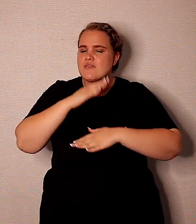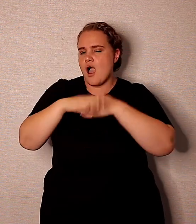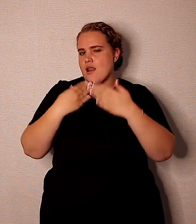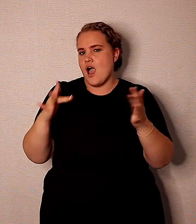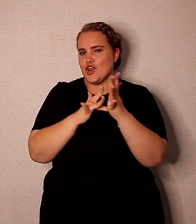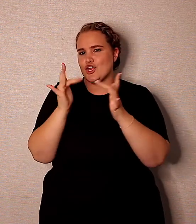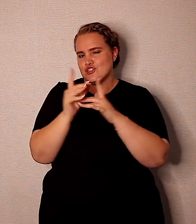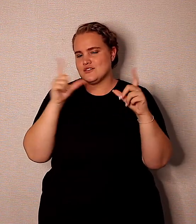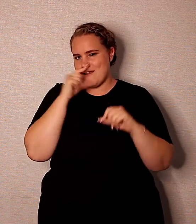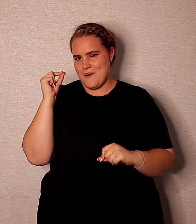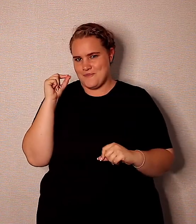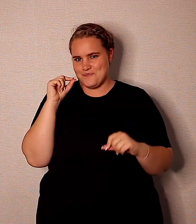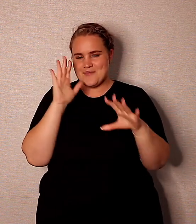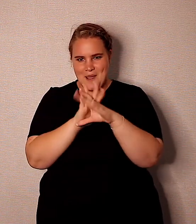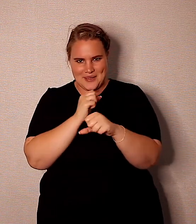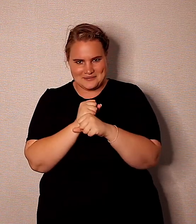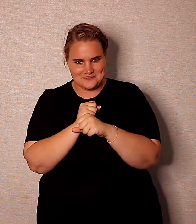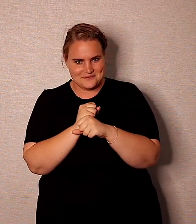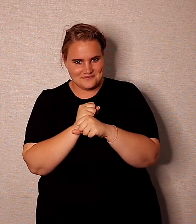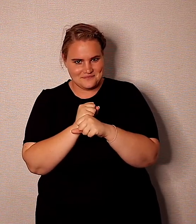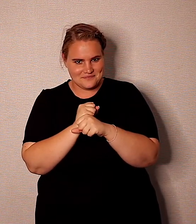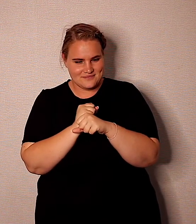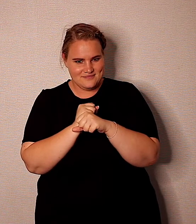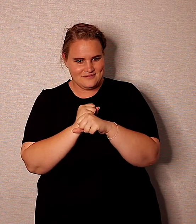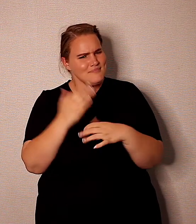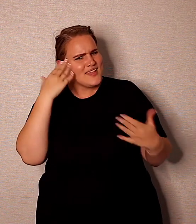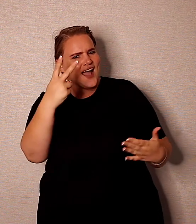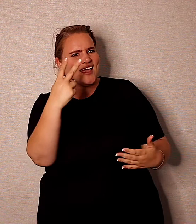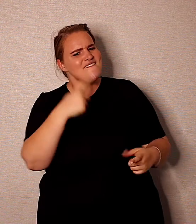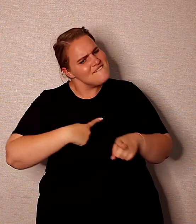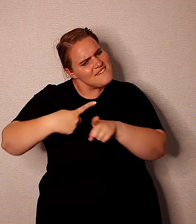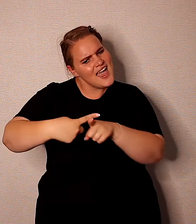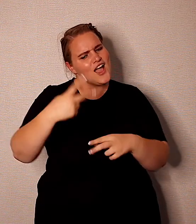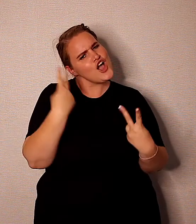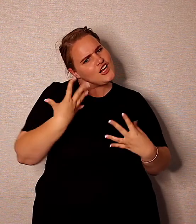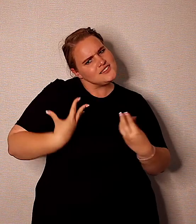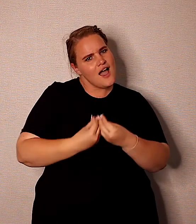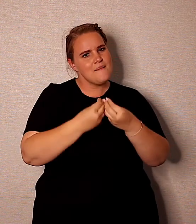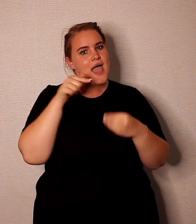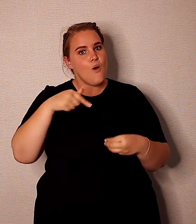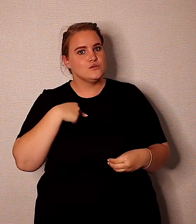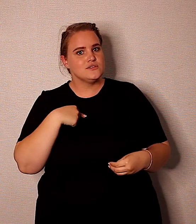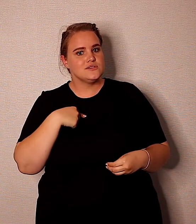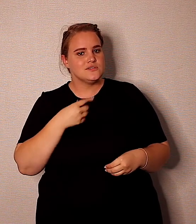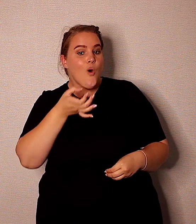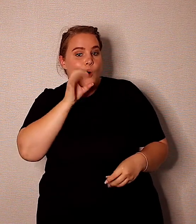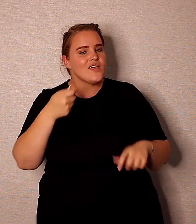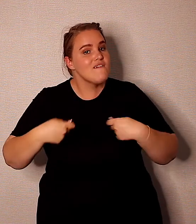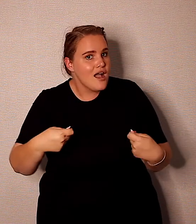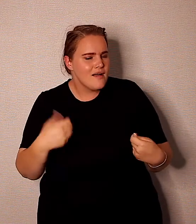genade, en hy is sy wonderlijke naam. Amen. Dankie het hierdie week saam met my gekeier het, hier in ons